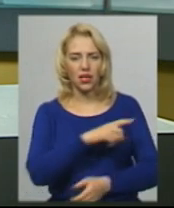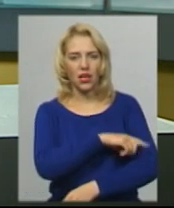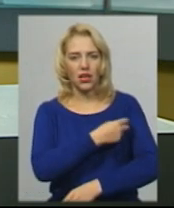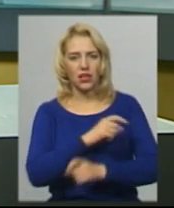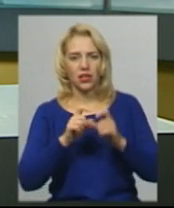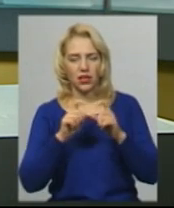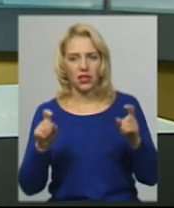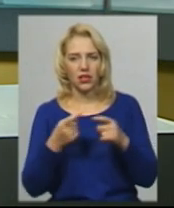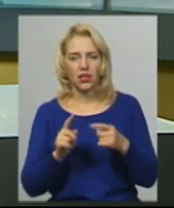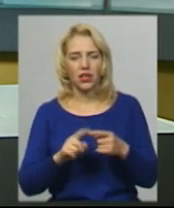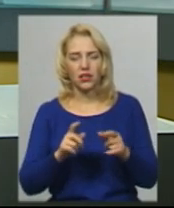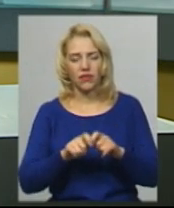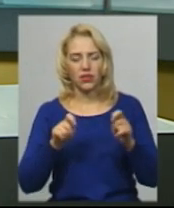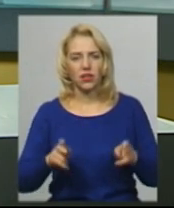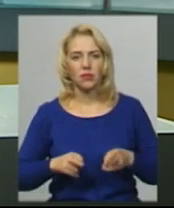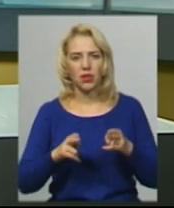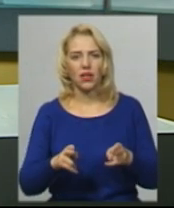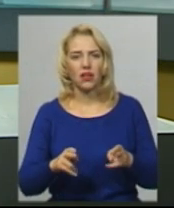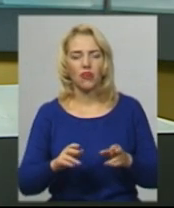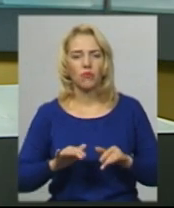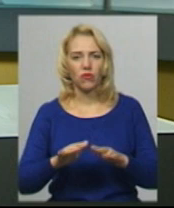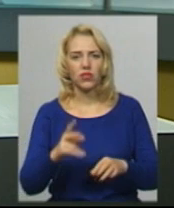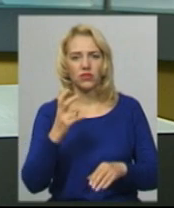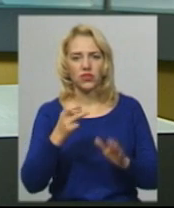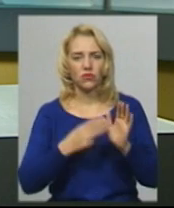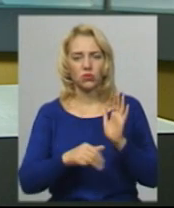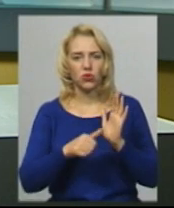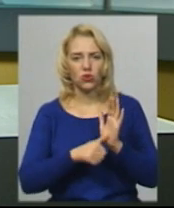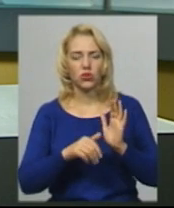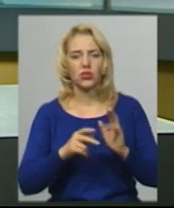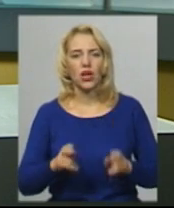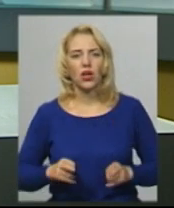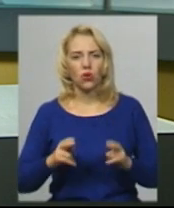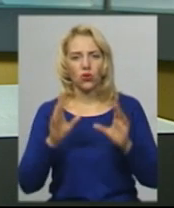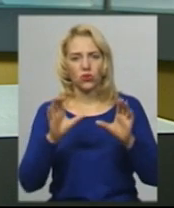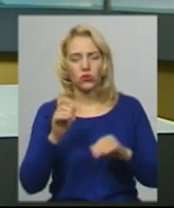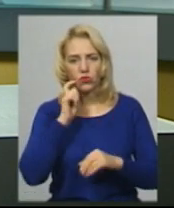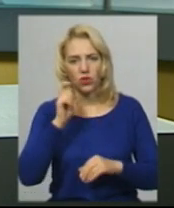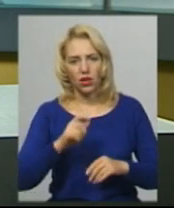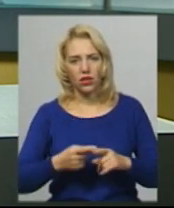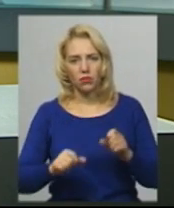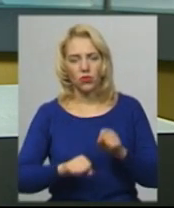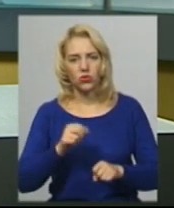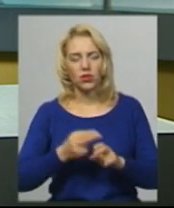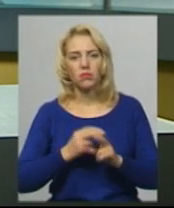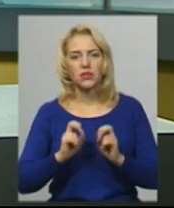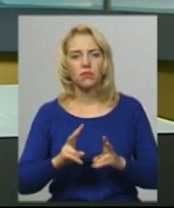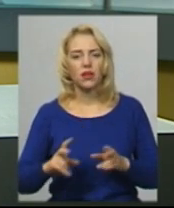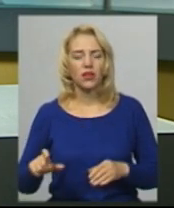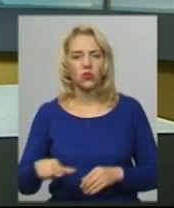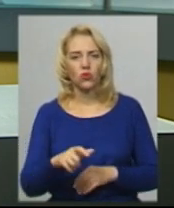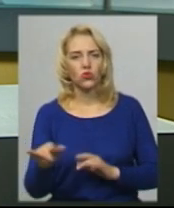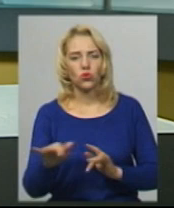кримінальне провадження за статтею 286 Кримінального карного кодексу України «Порушення безпеки дорожнього руху